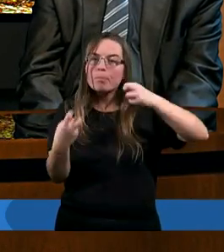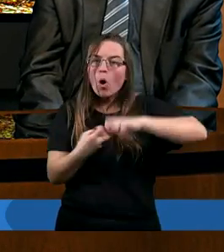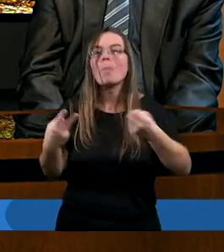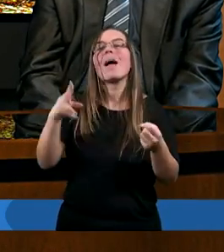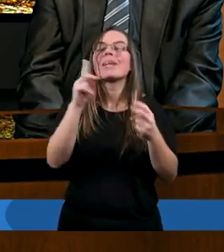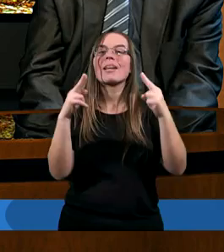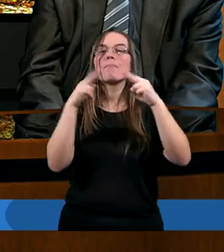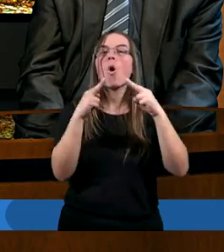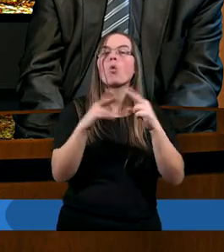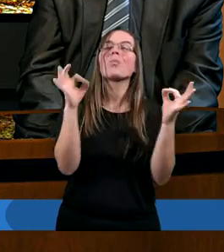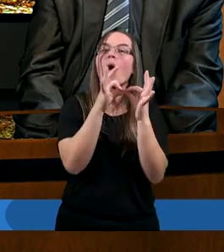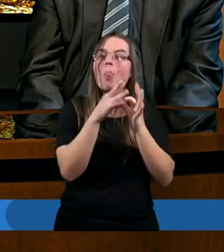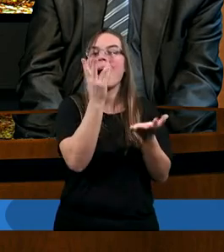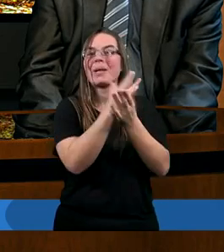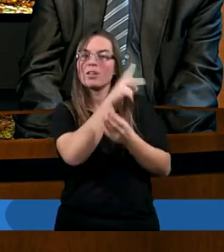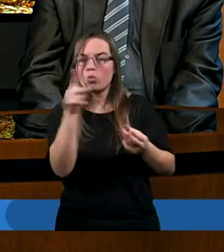z porozumieniem